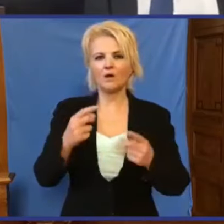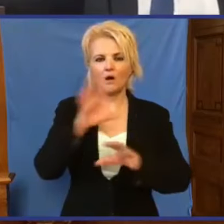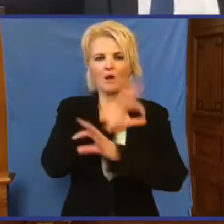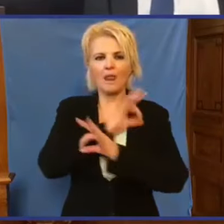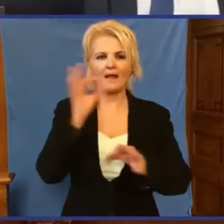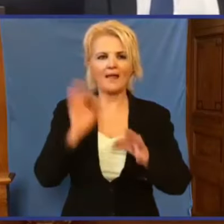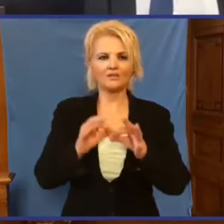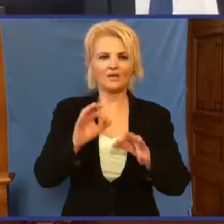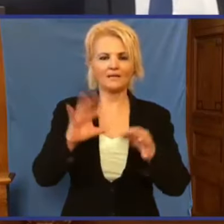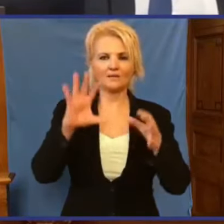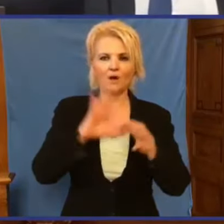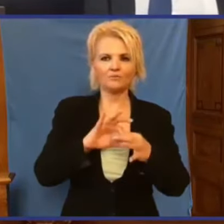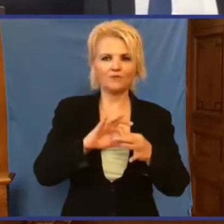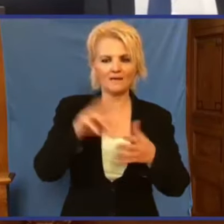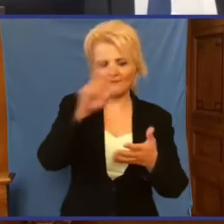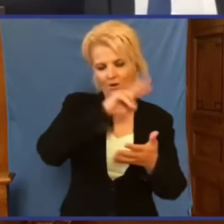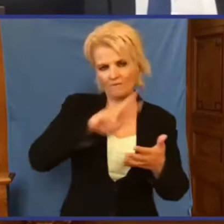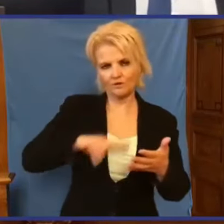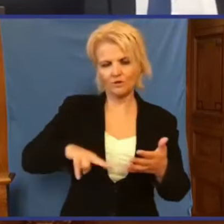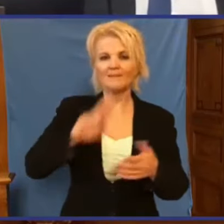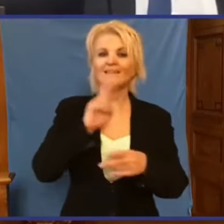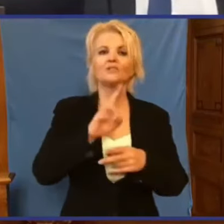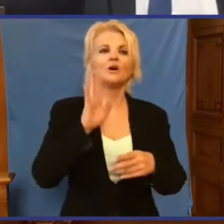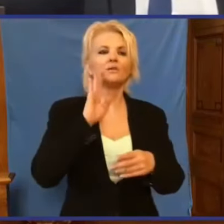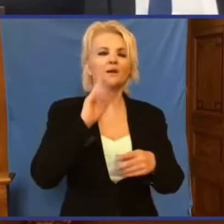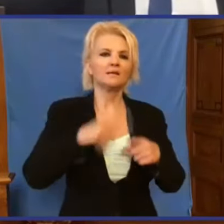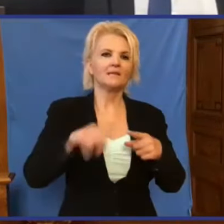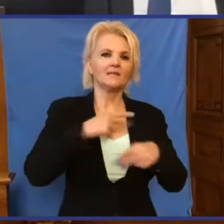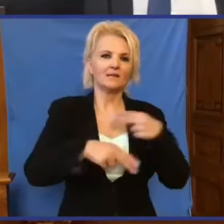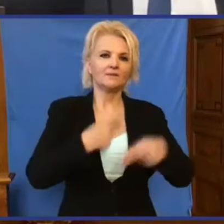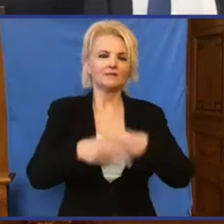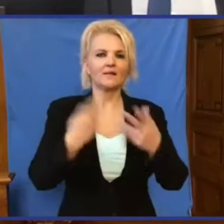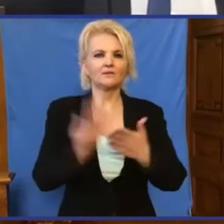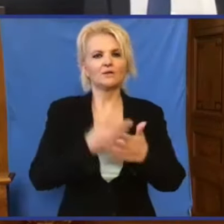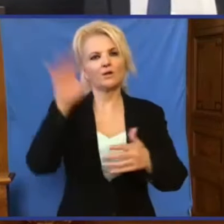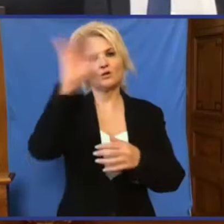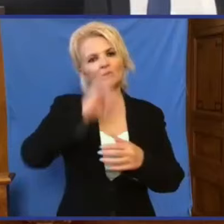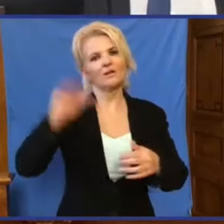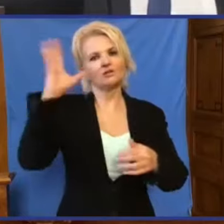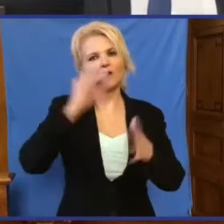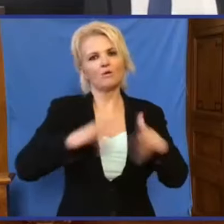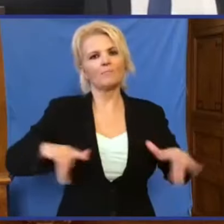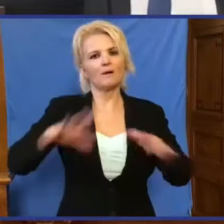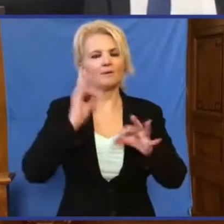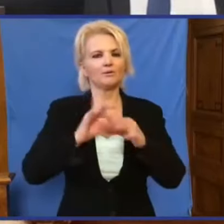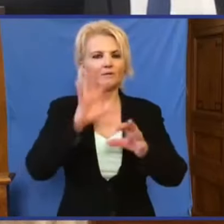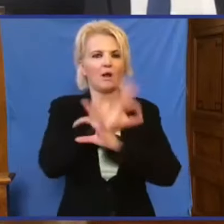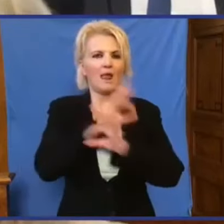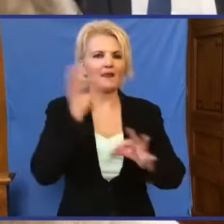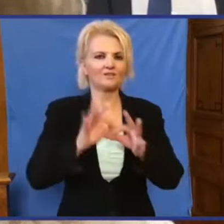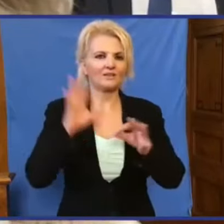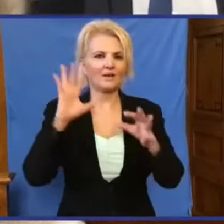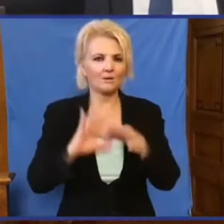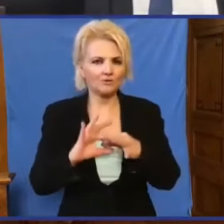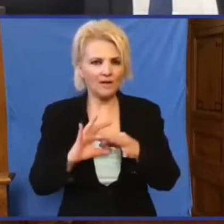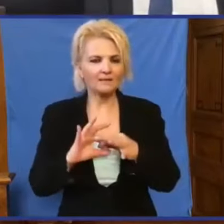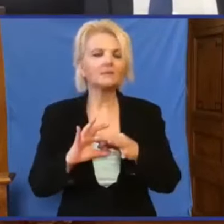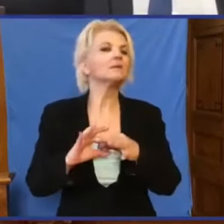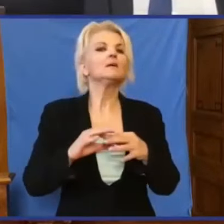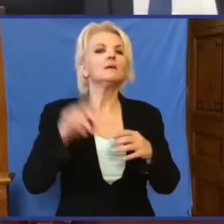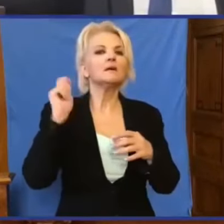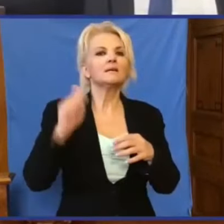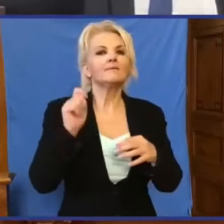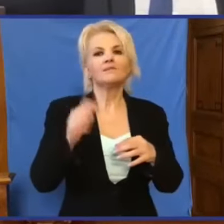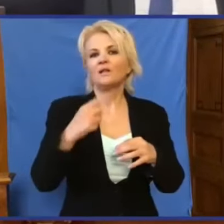felolvasunk két cikknek csak a liggjét. Kis Andrea, részletes vízgálat szükséges, ha nyugdíjas lakóparban történt halálesetek kapcsán. A